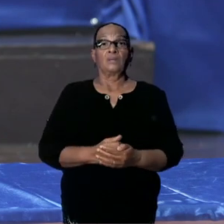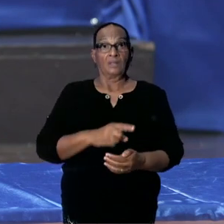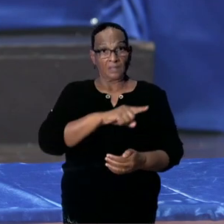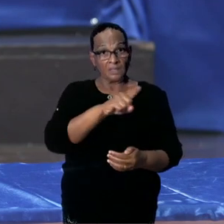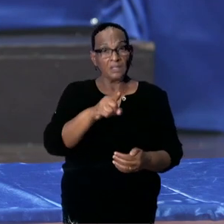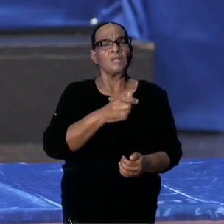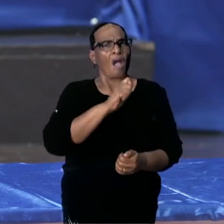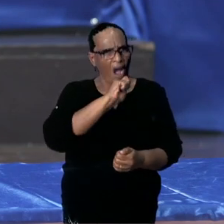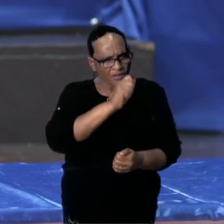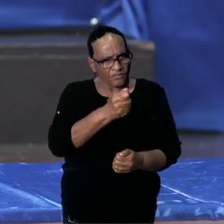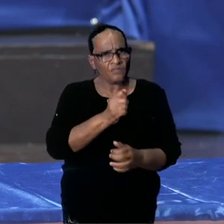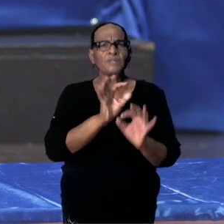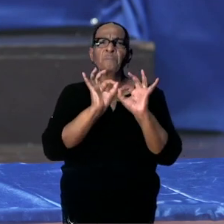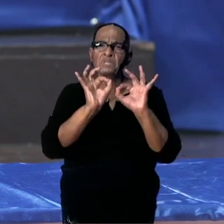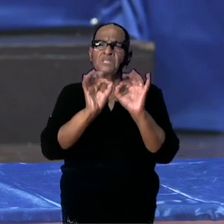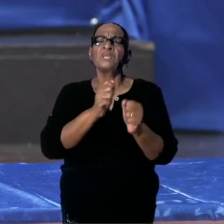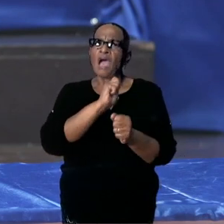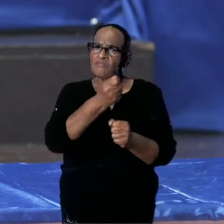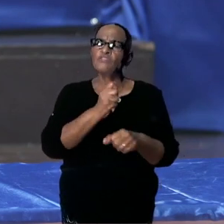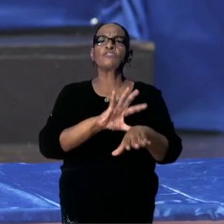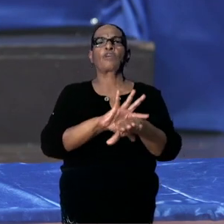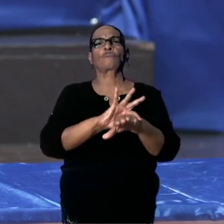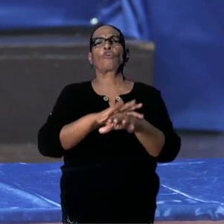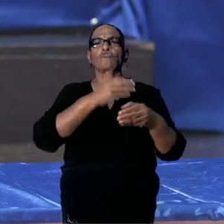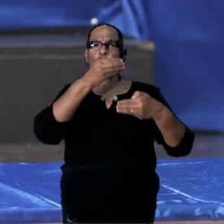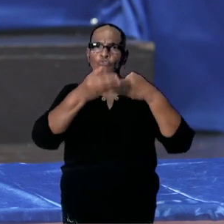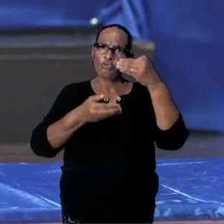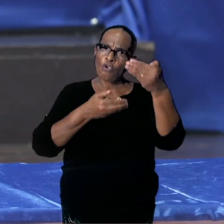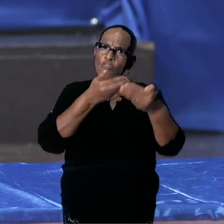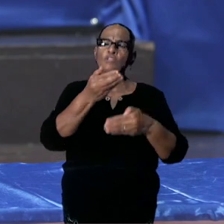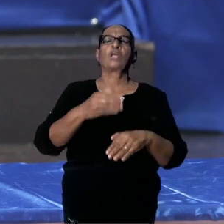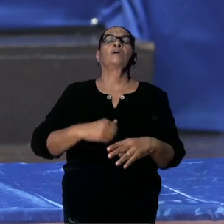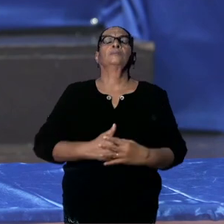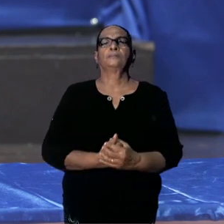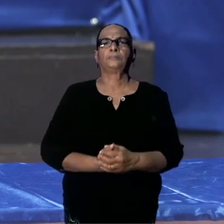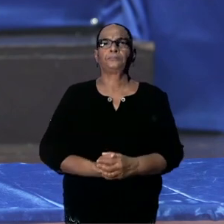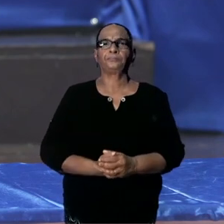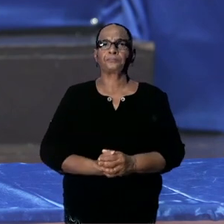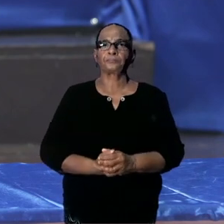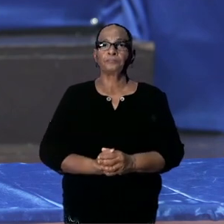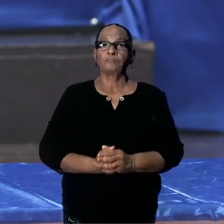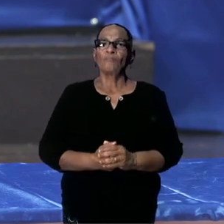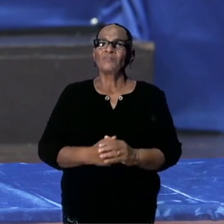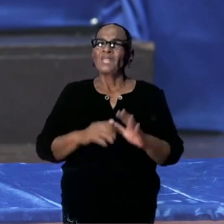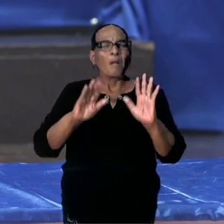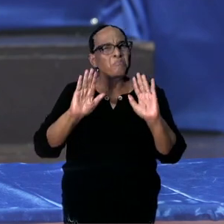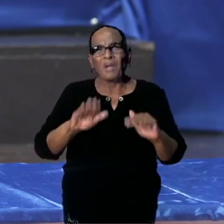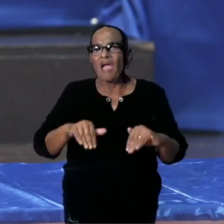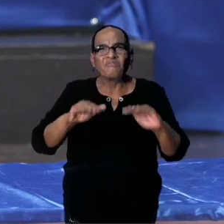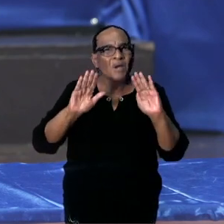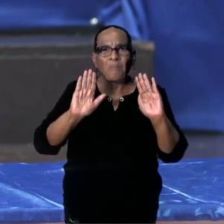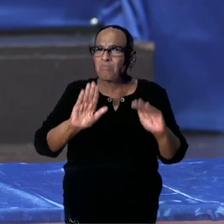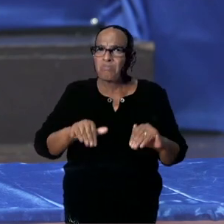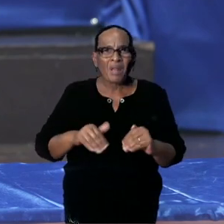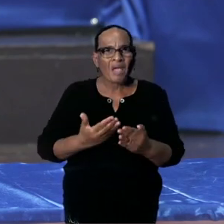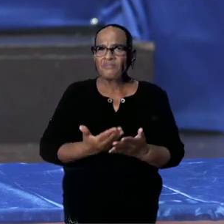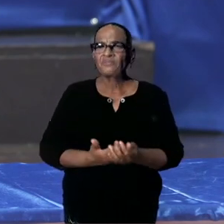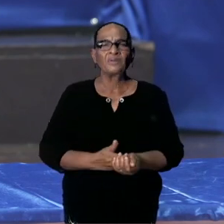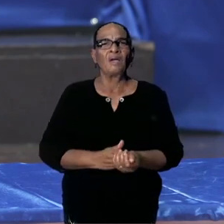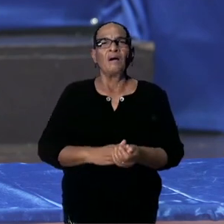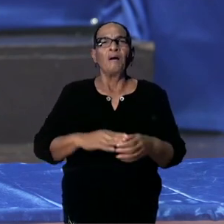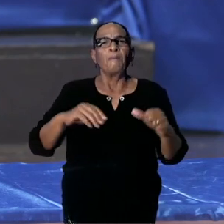de juiste advies zult krijgen vanuit de huisarts. Denk dus niet, en het begint